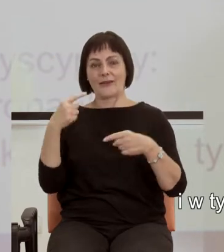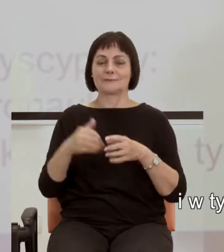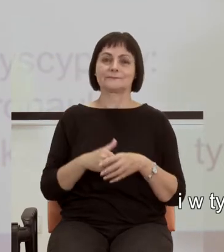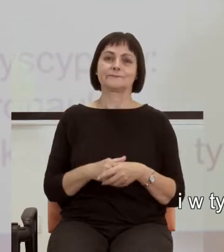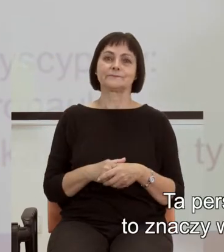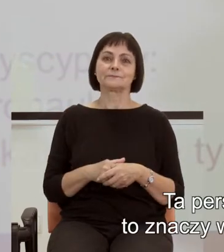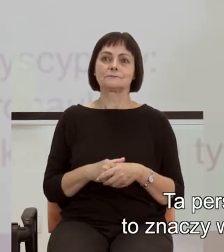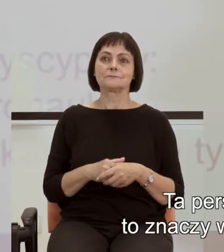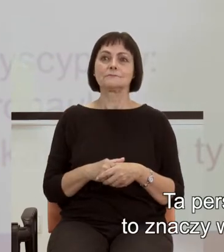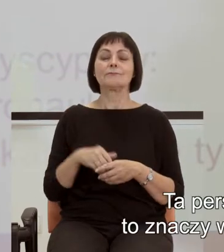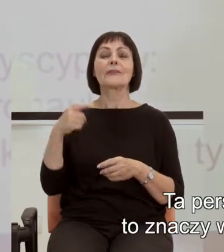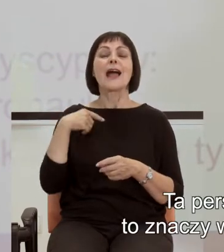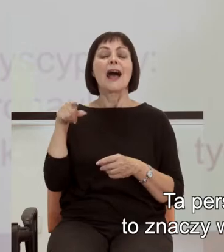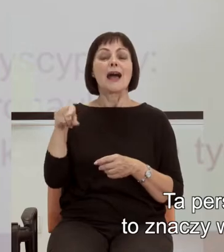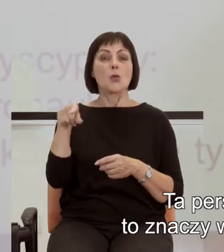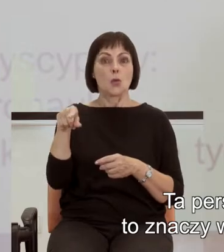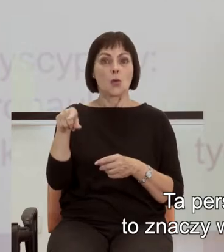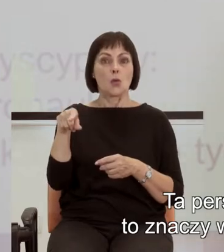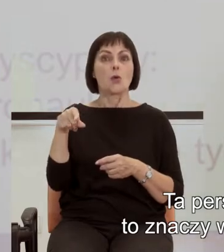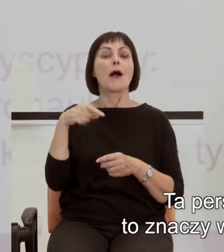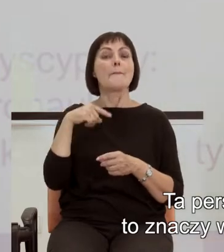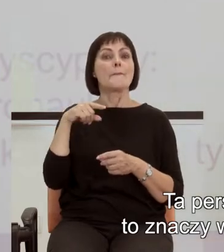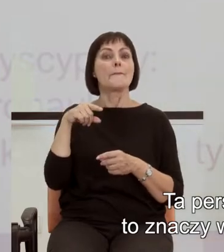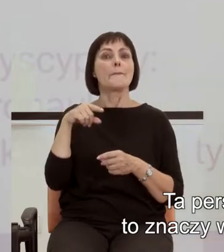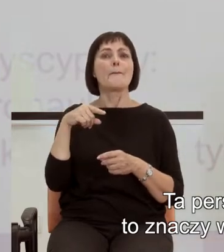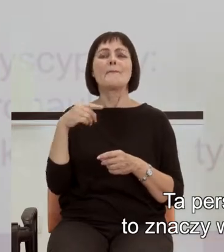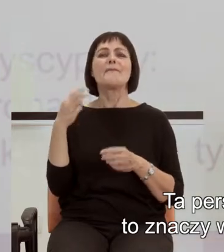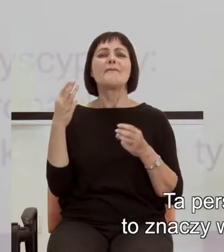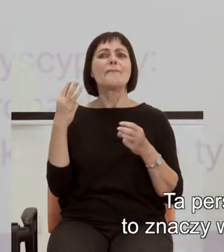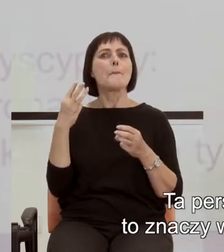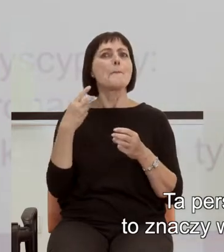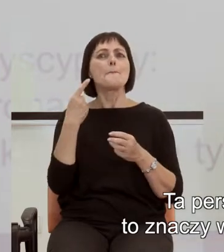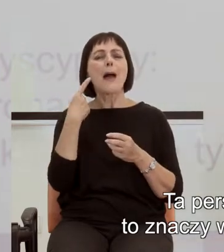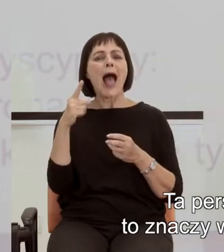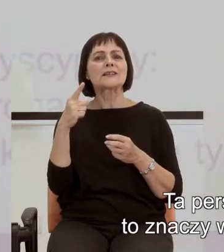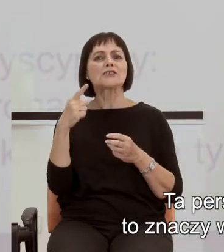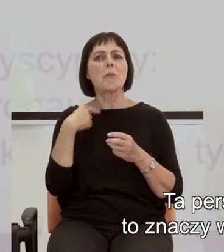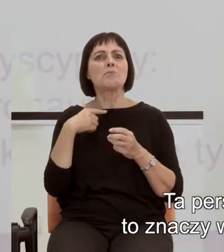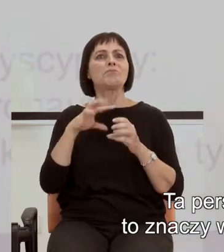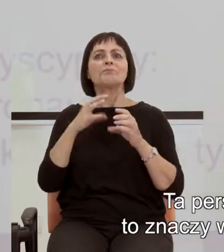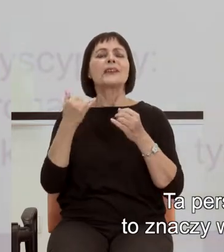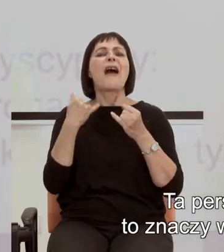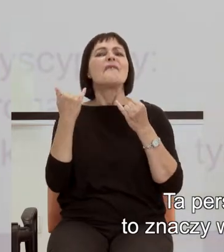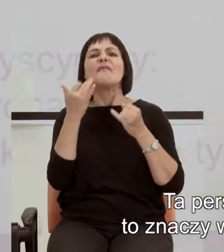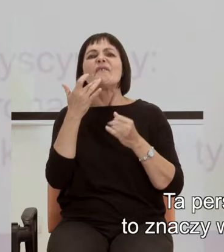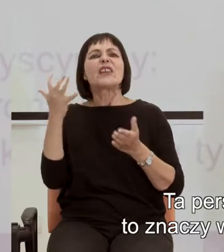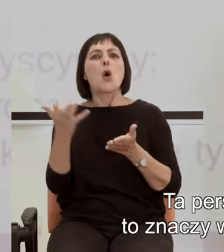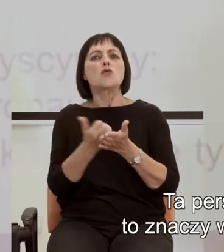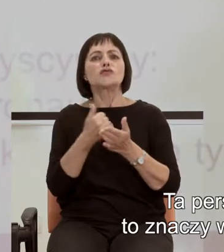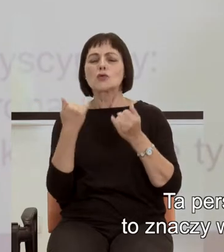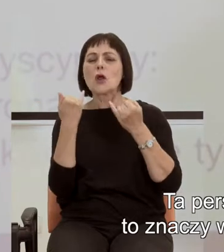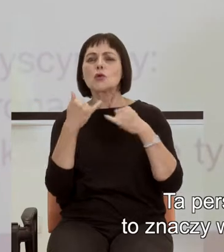będzie. Ta perspektywa jest bardzo interdyscyplinarna, to znaczy wykorzystuje ona